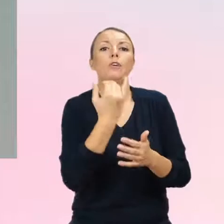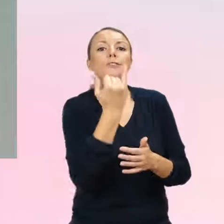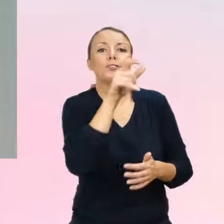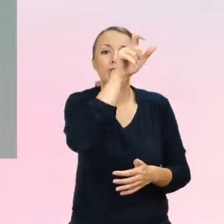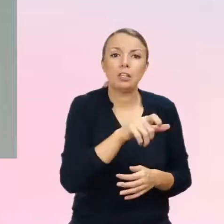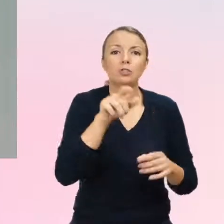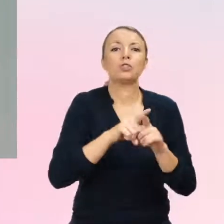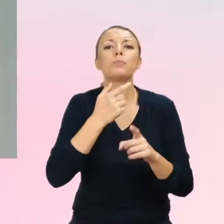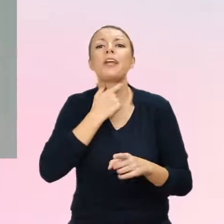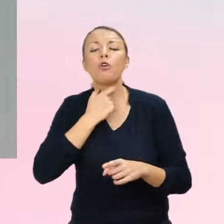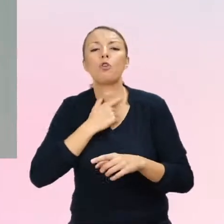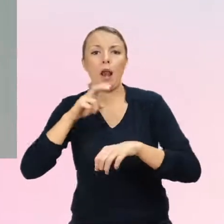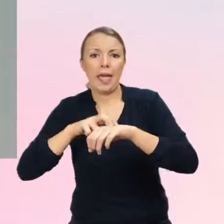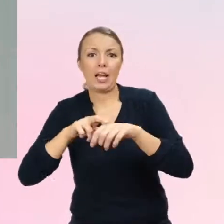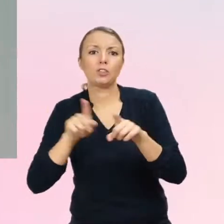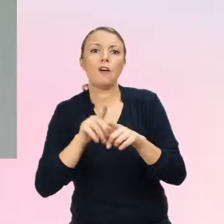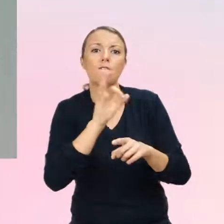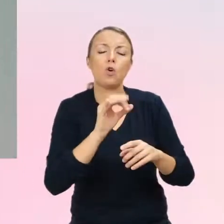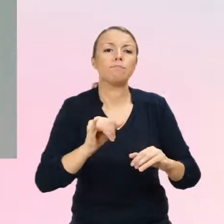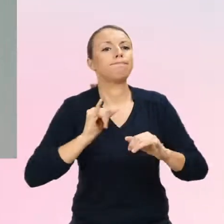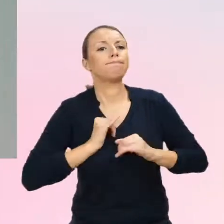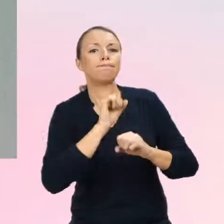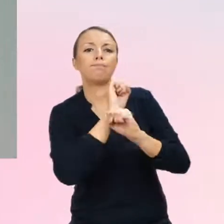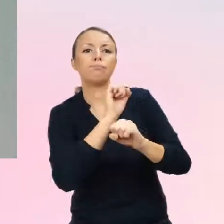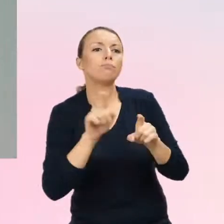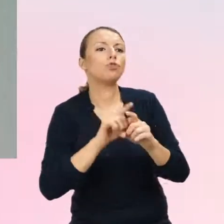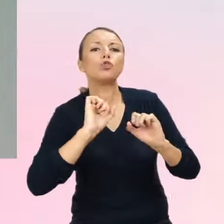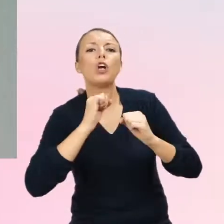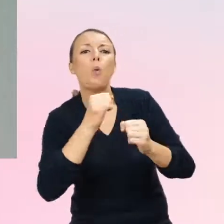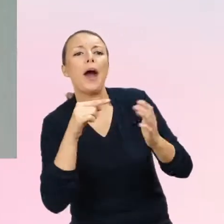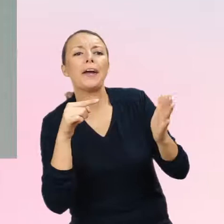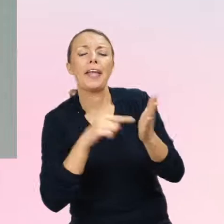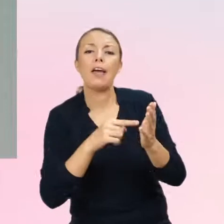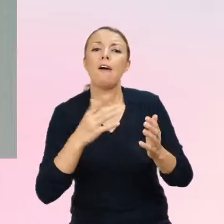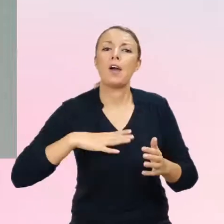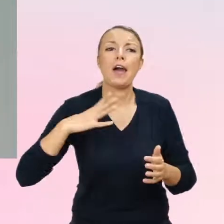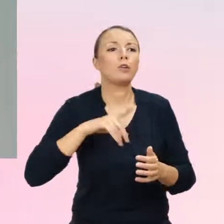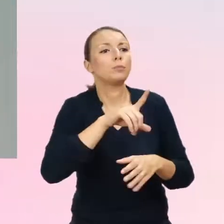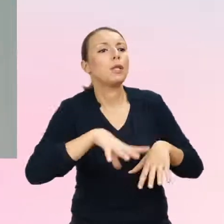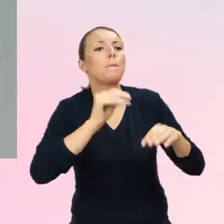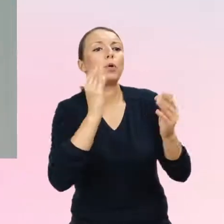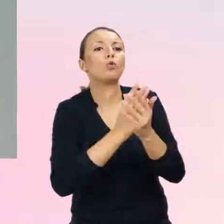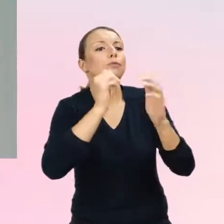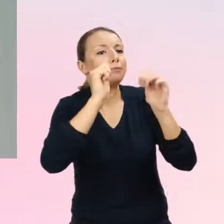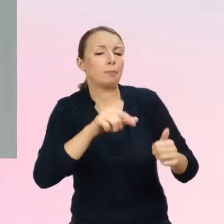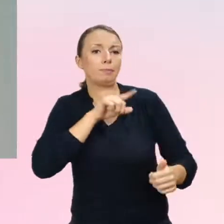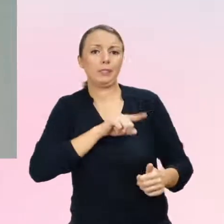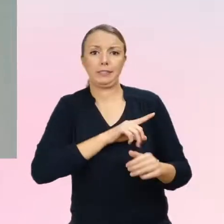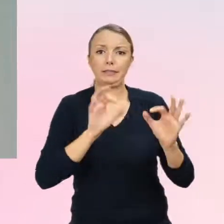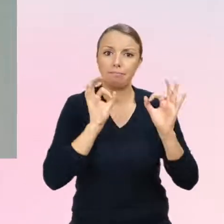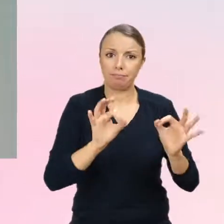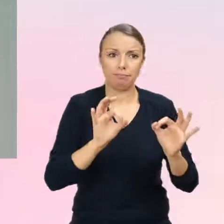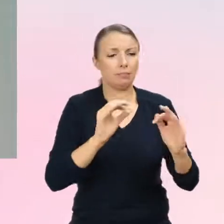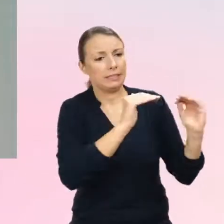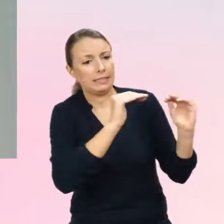wprowadzana, to żeby ono miało stabilny stan psychiczny już na początku i żeby było wiadomo, co zrobić, jeżeli by się okazało,